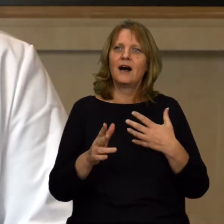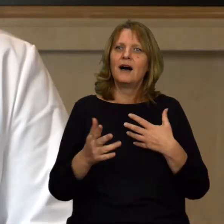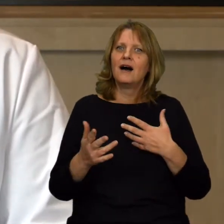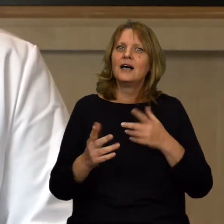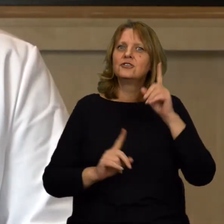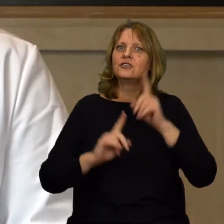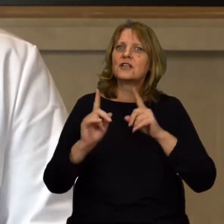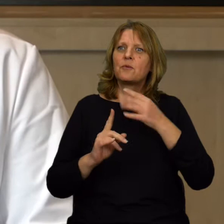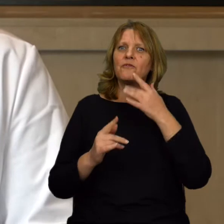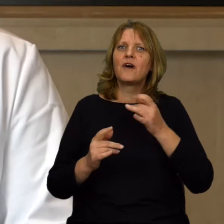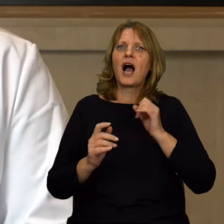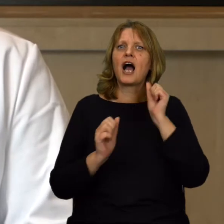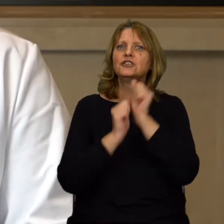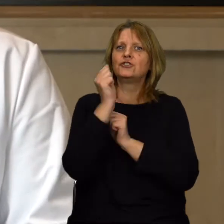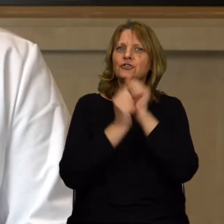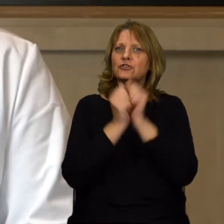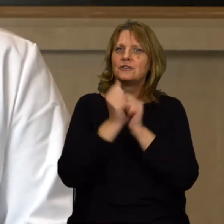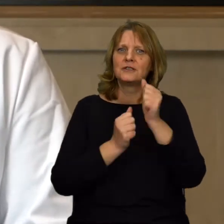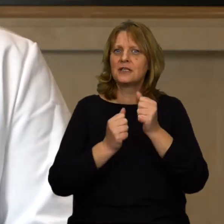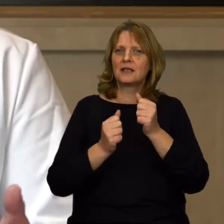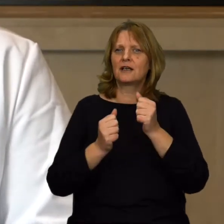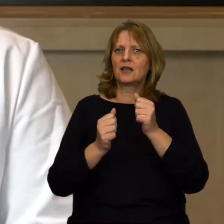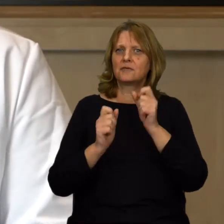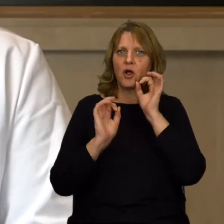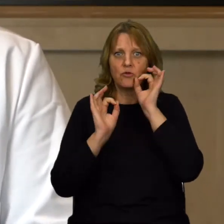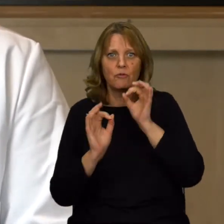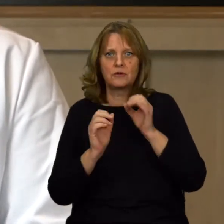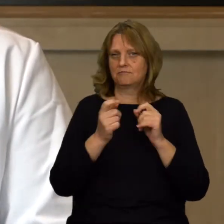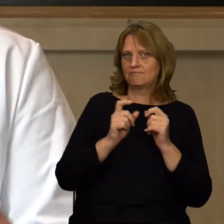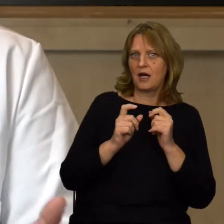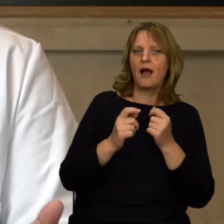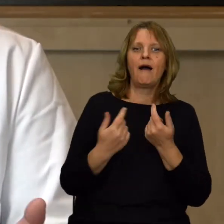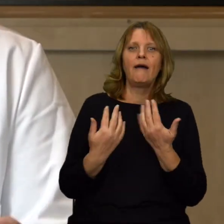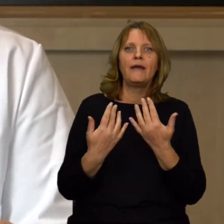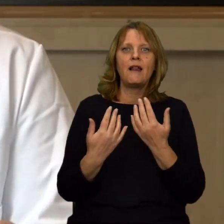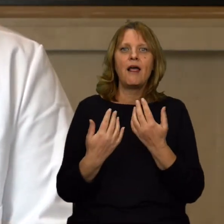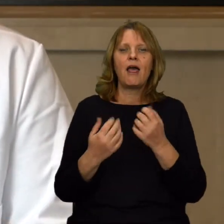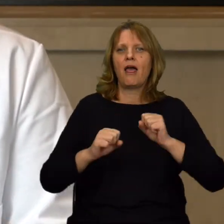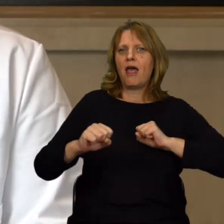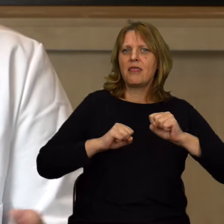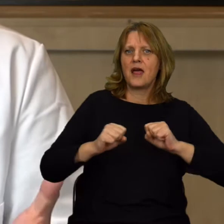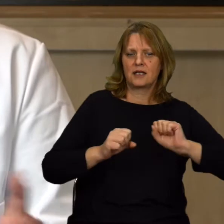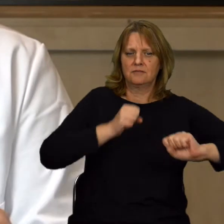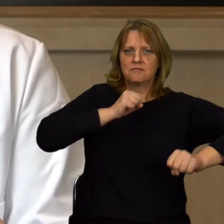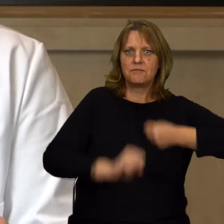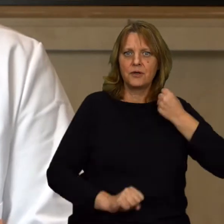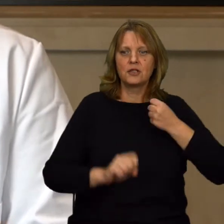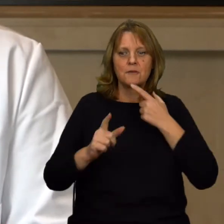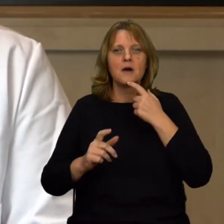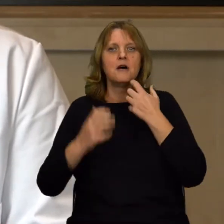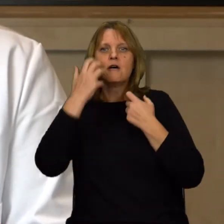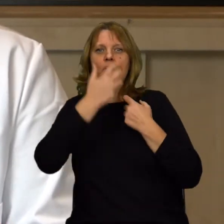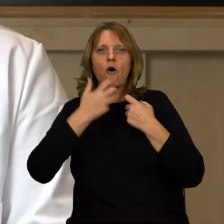sprawności silnika. Sprawności to znaczy, ile zbędnej energii zmarnujemy na